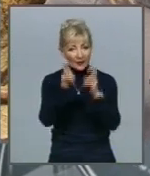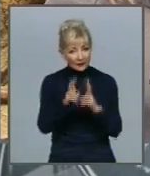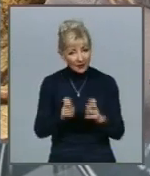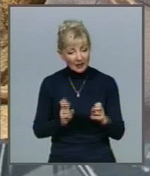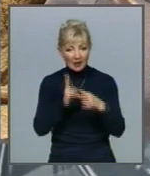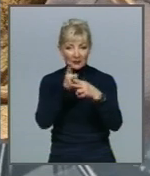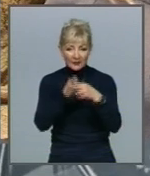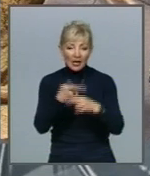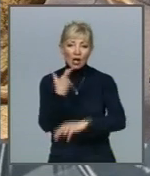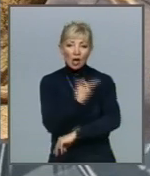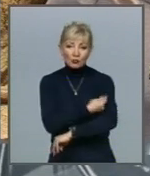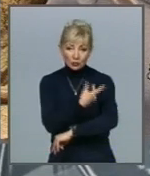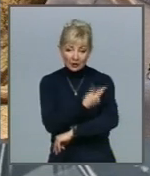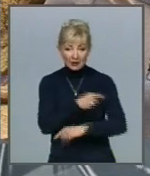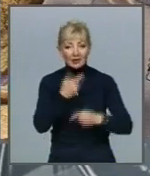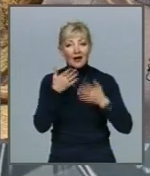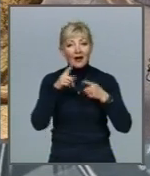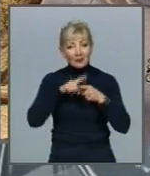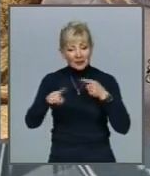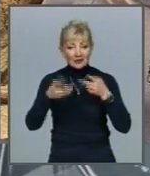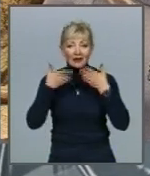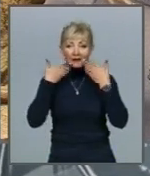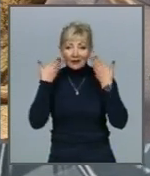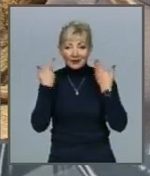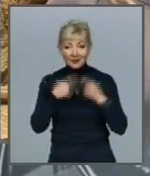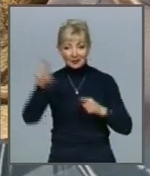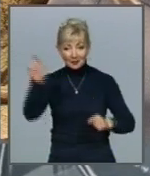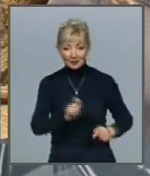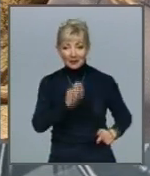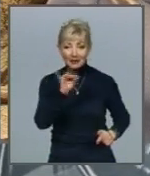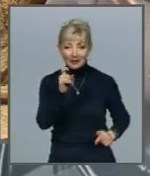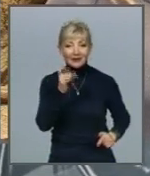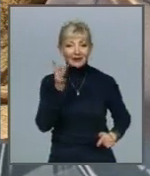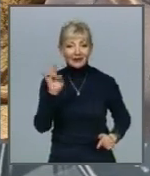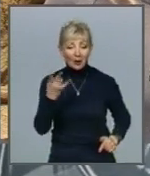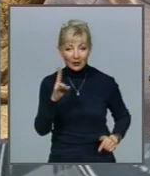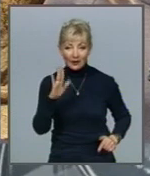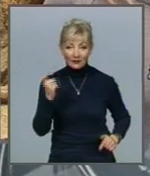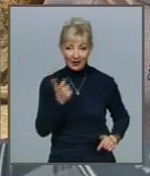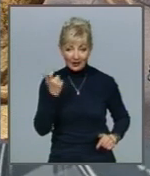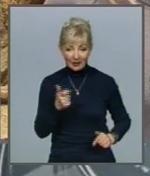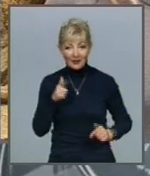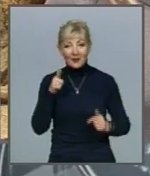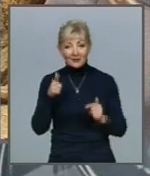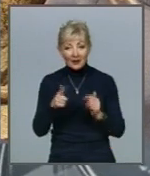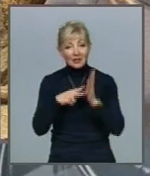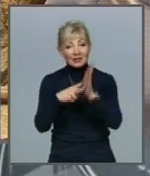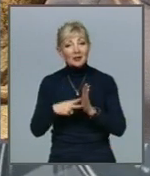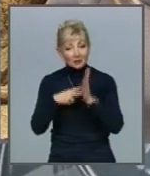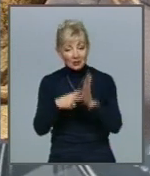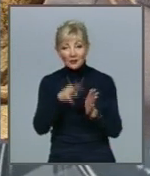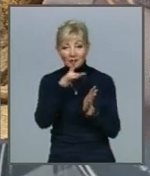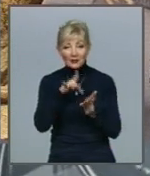дегельмінтизація Легко і швидко росиніда подолали шлях з Миколаєва до Харкова Подорож тривала сім годин Під час